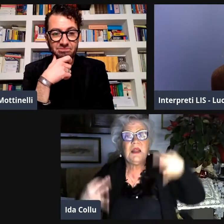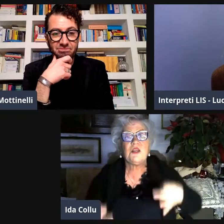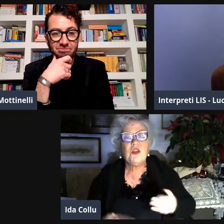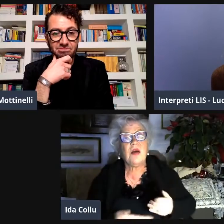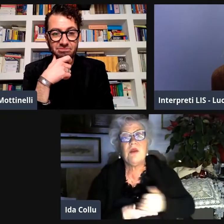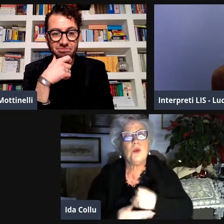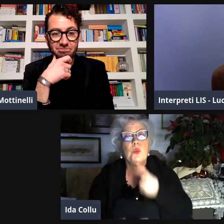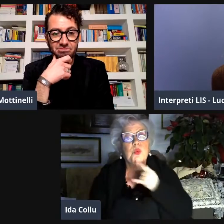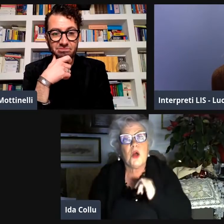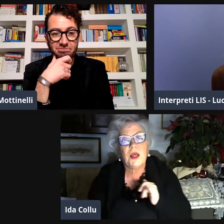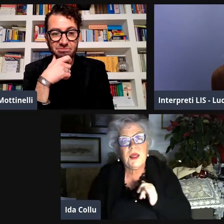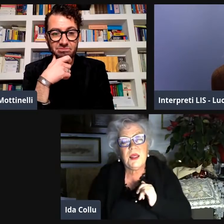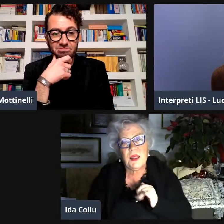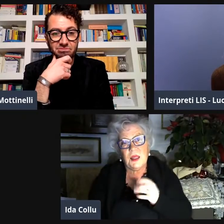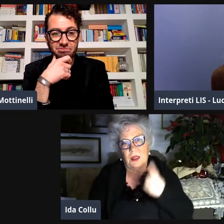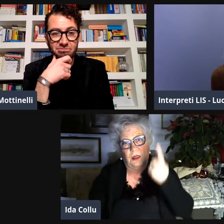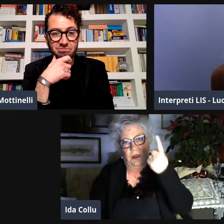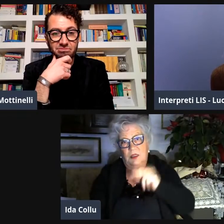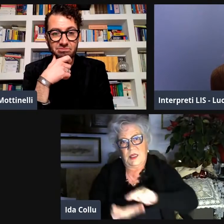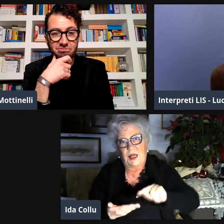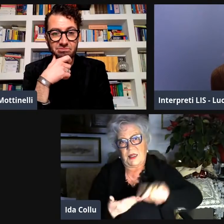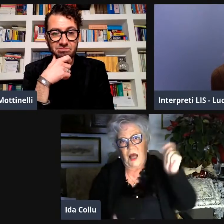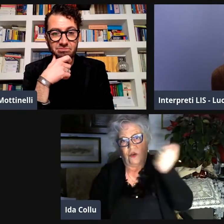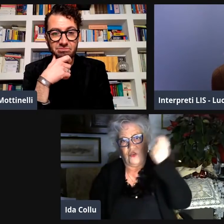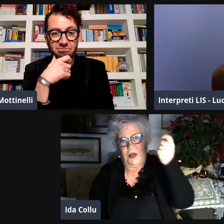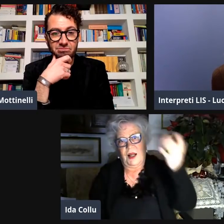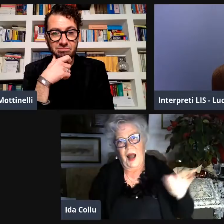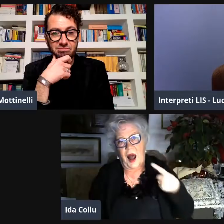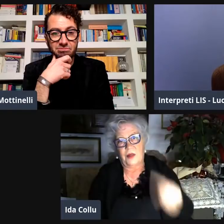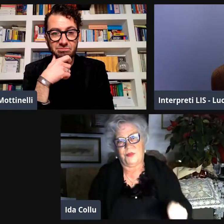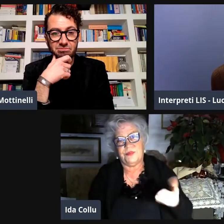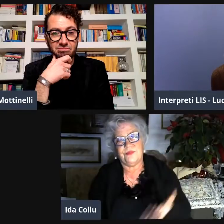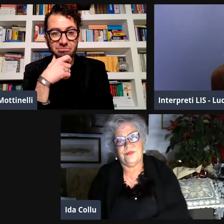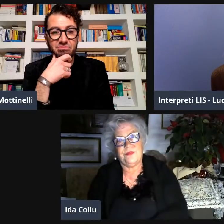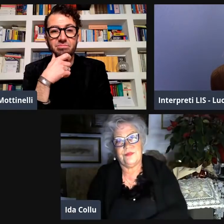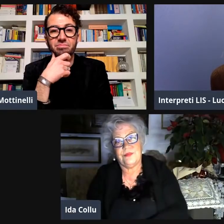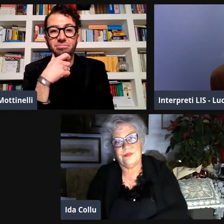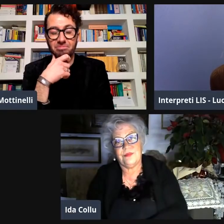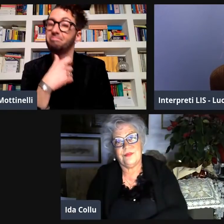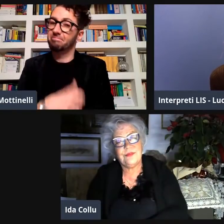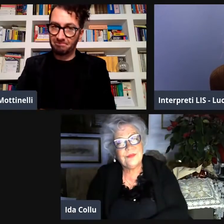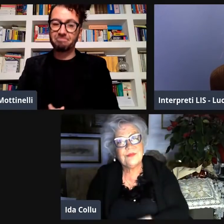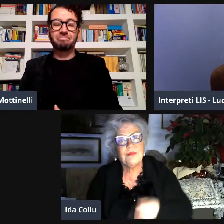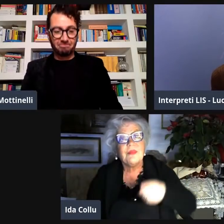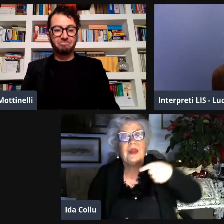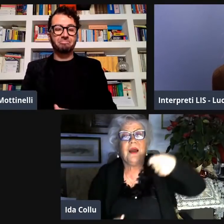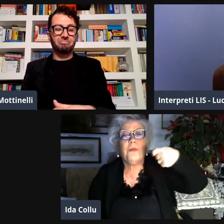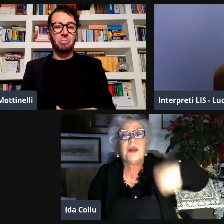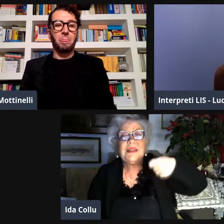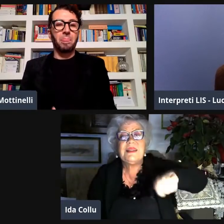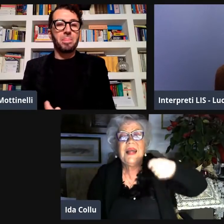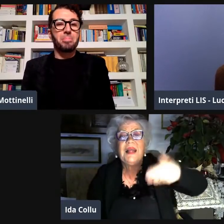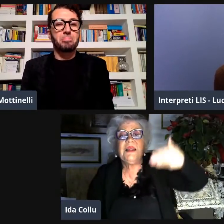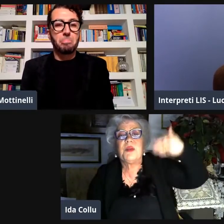Il consiglio d'amministrazione e ai tempi decideva tutto il segretario generale.